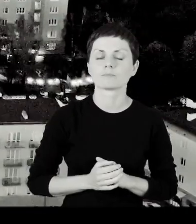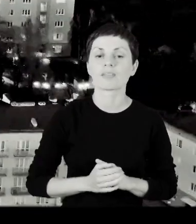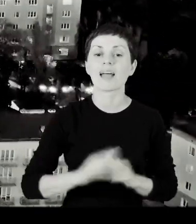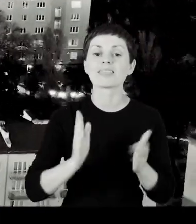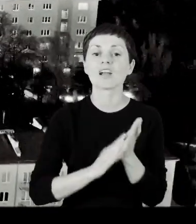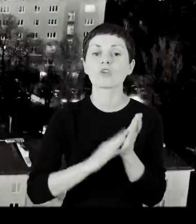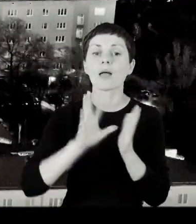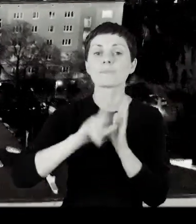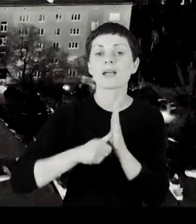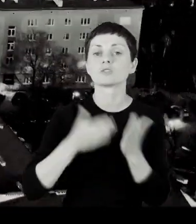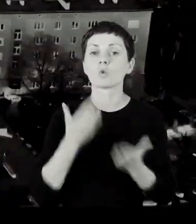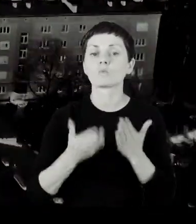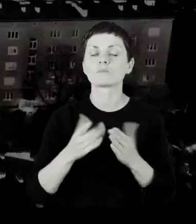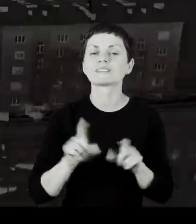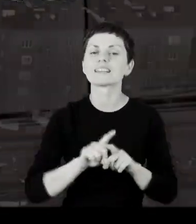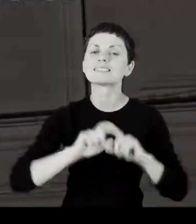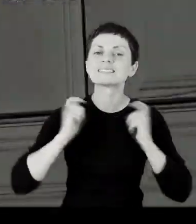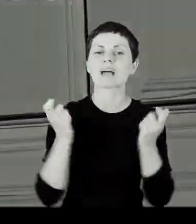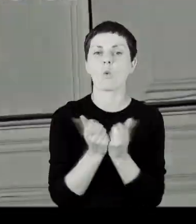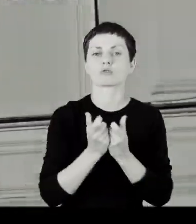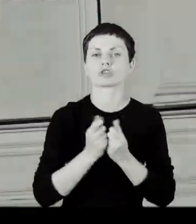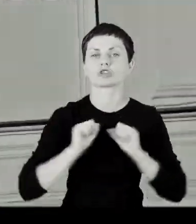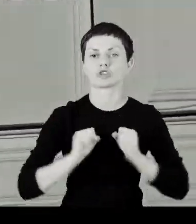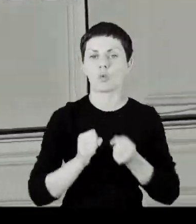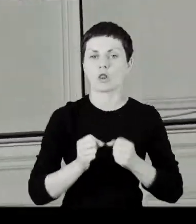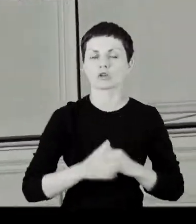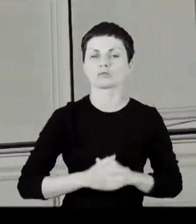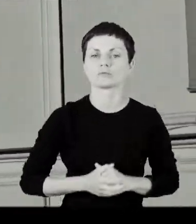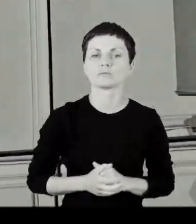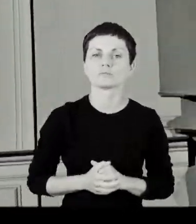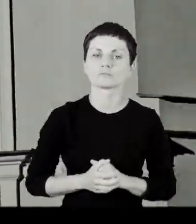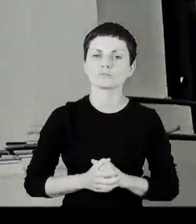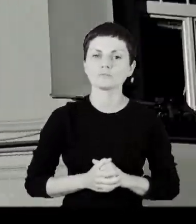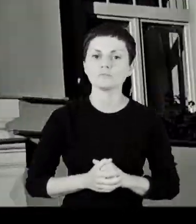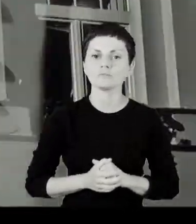Nagroda Miasta Lublin za całokształt działalności.